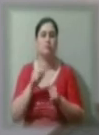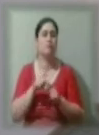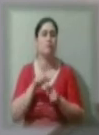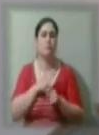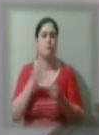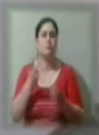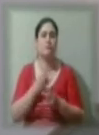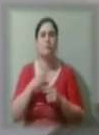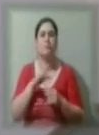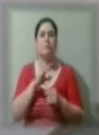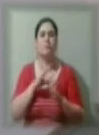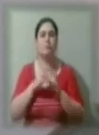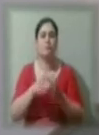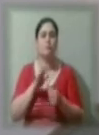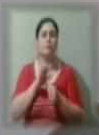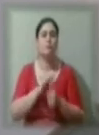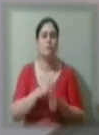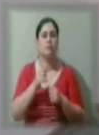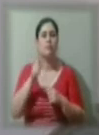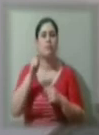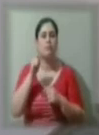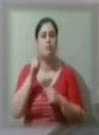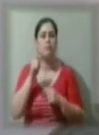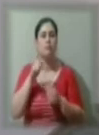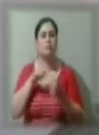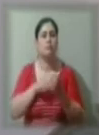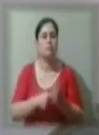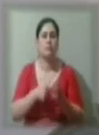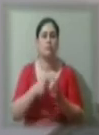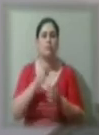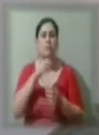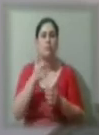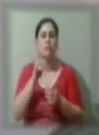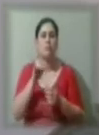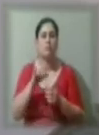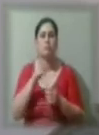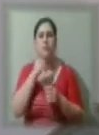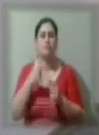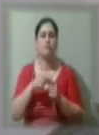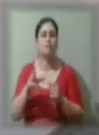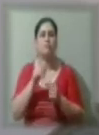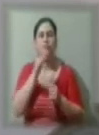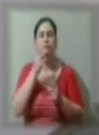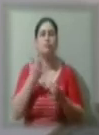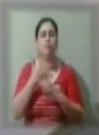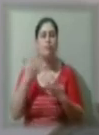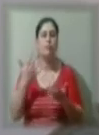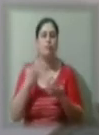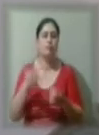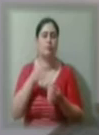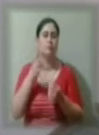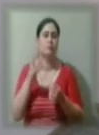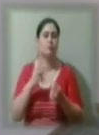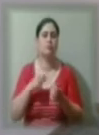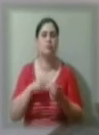на агресора. Причому цей тиск має весь час збільшуватись, до того часу, так і він стане для неї неприйнятним.